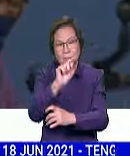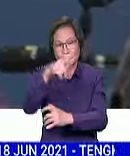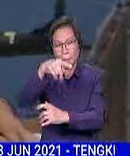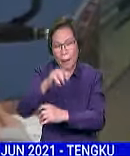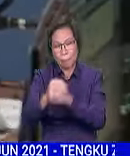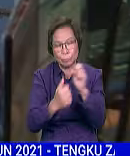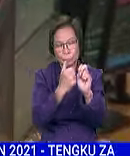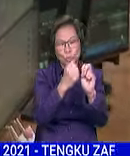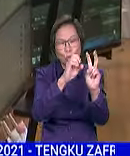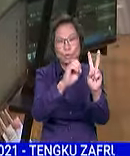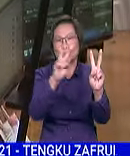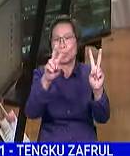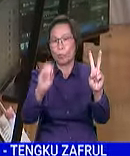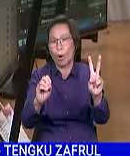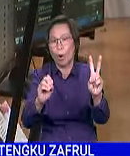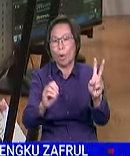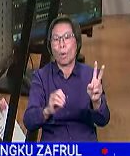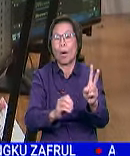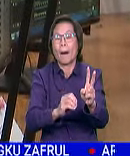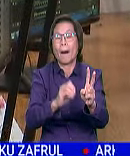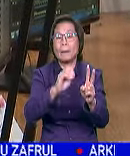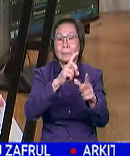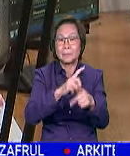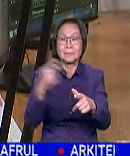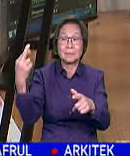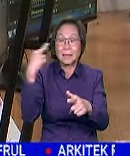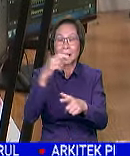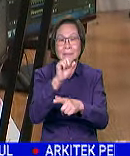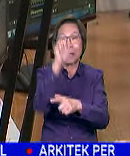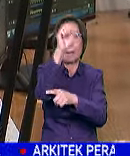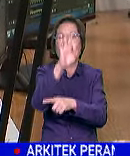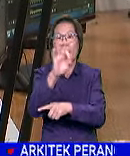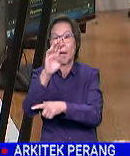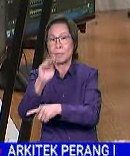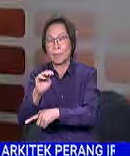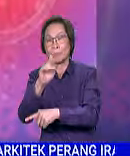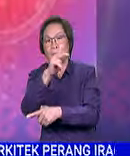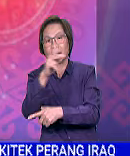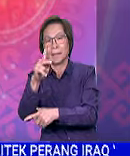2020 menerusi segmen Bangam Latu di Konti Sabah FM, Kota Kinabalu.